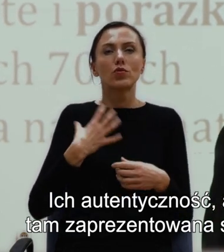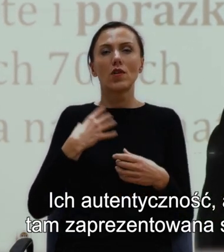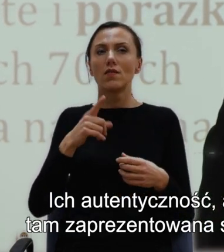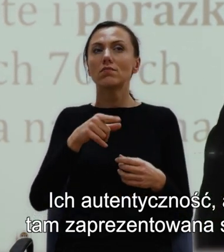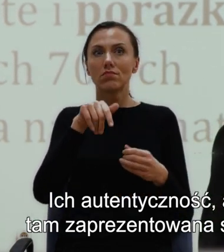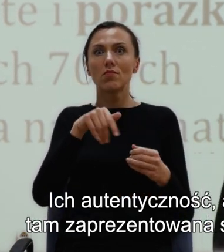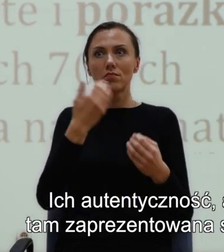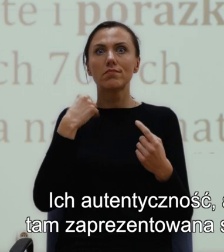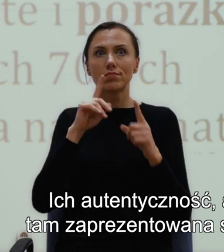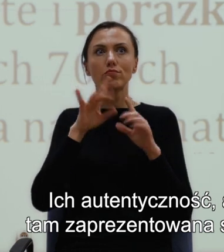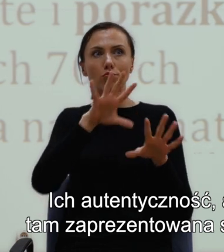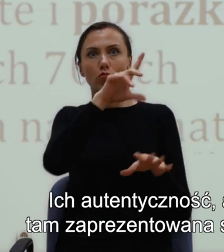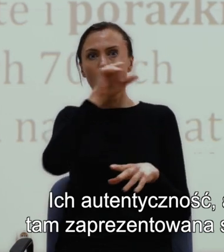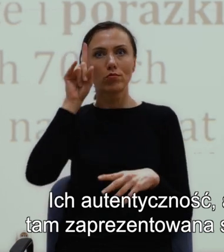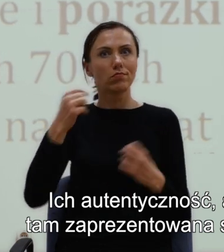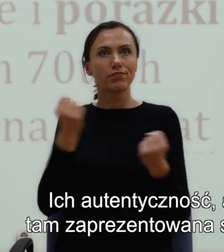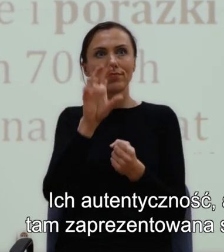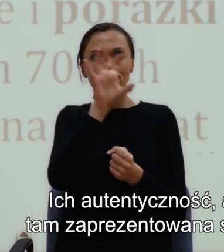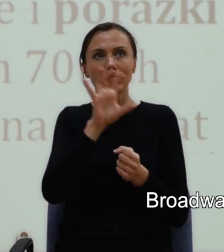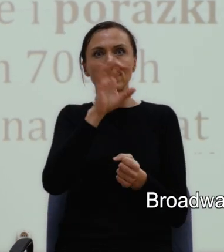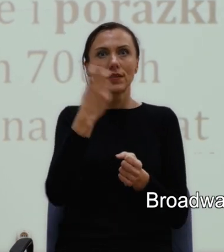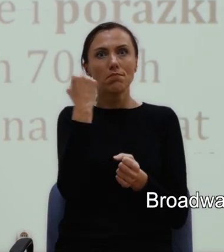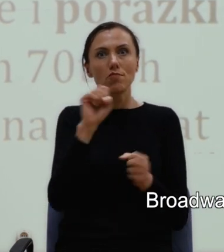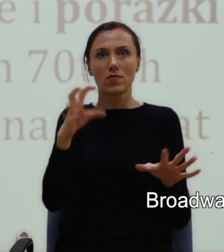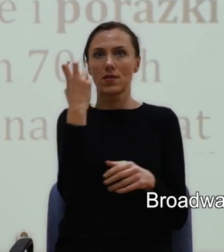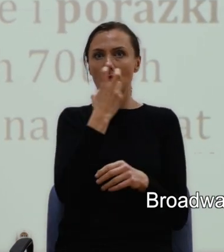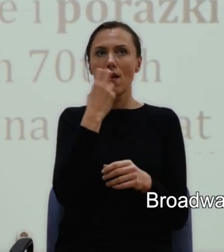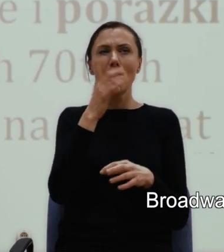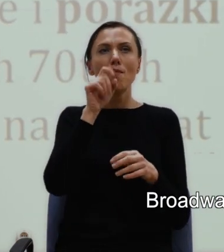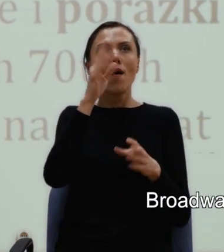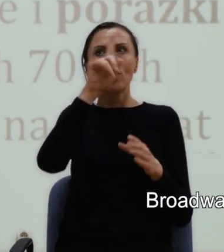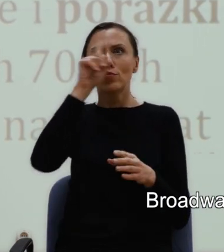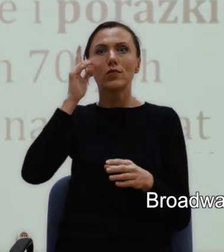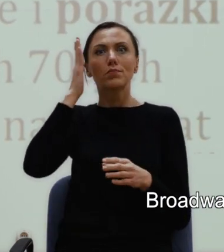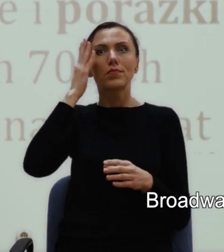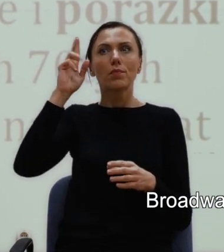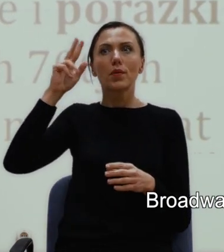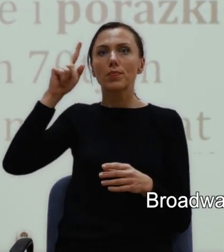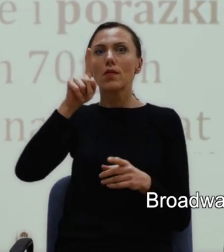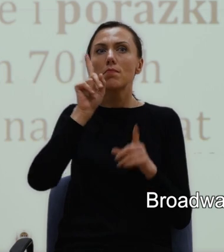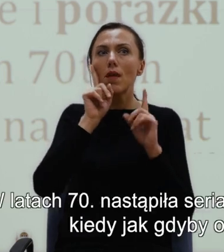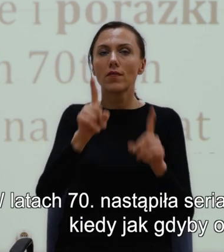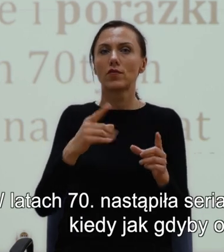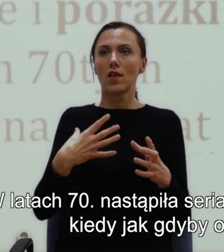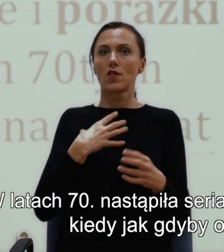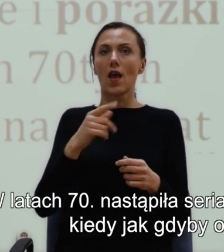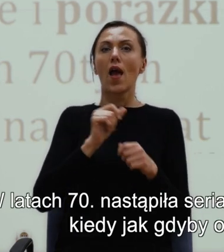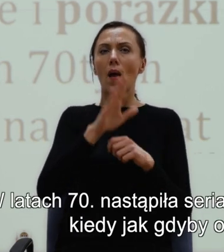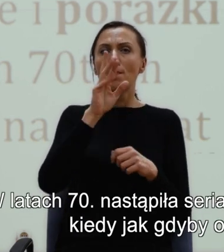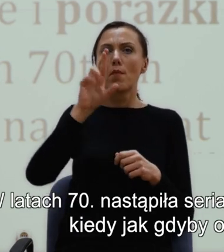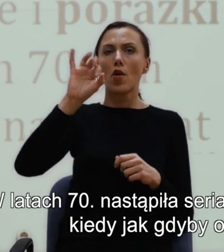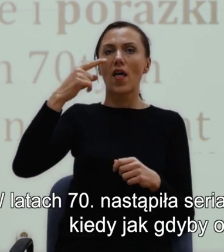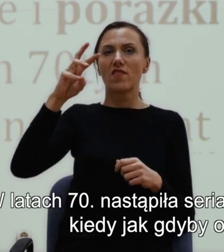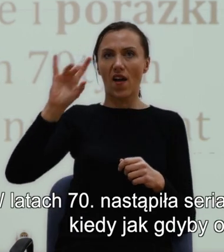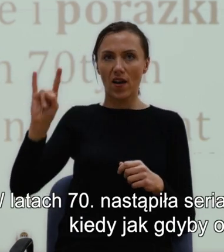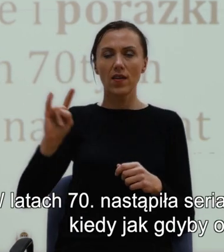popularnością w Nowym Jorku. Broadway uwielbiał Tennessee'ego Williamsa. W latach siedemdziesiątych